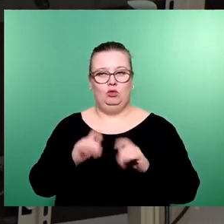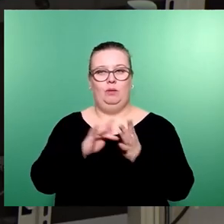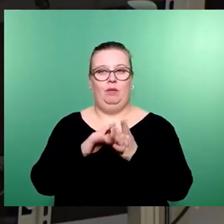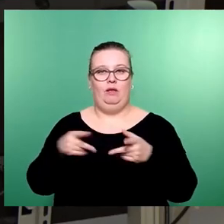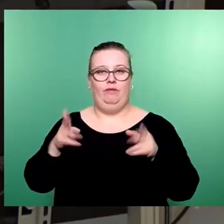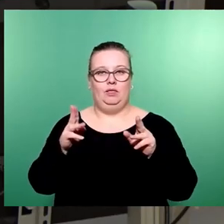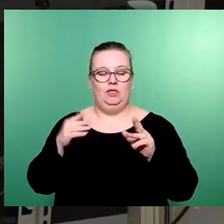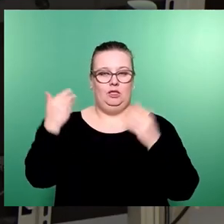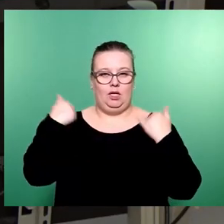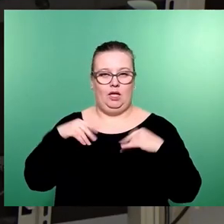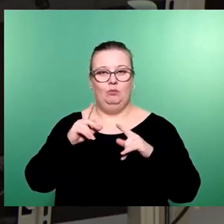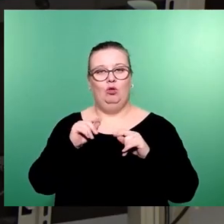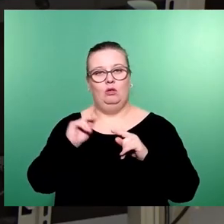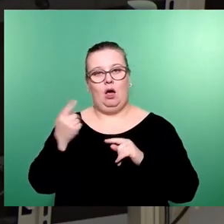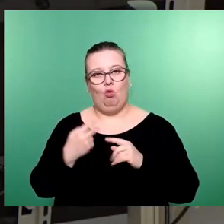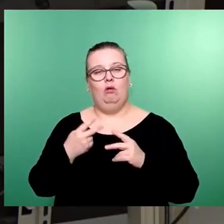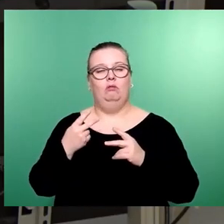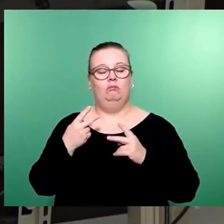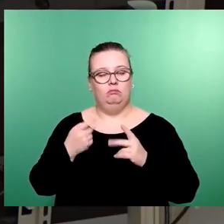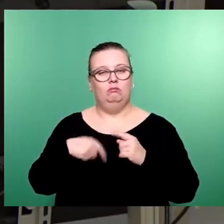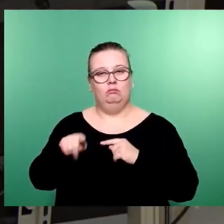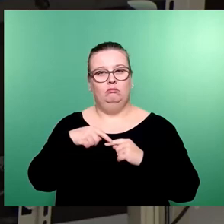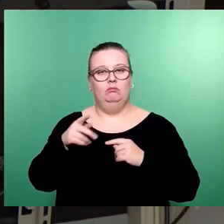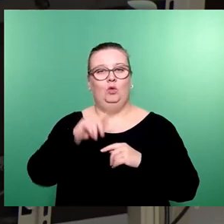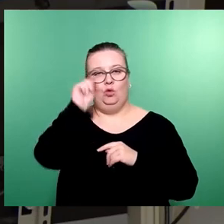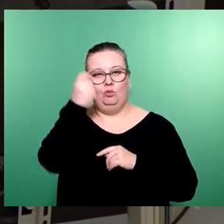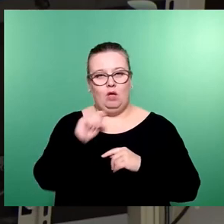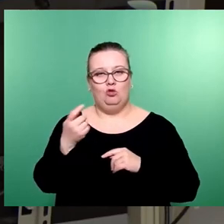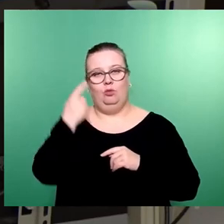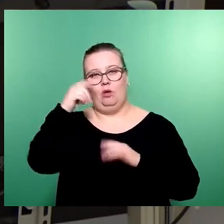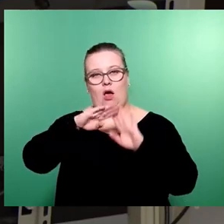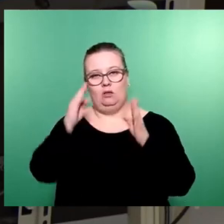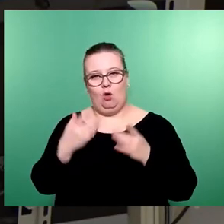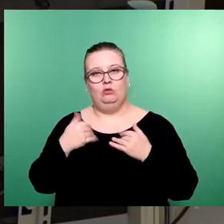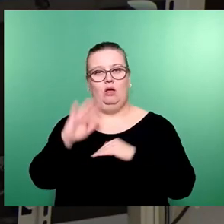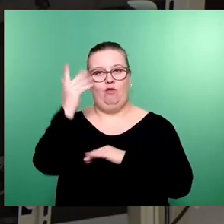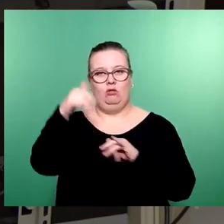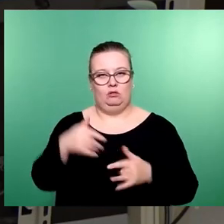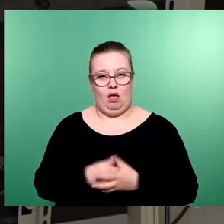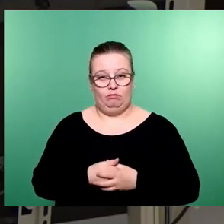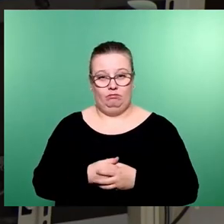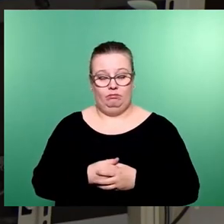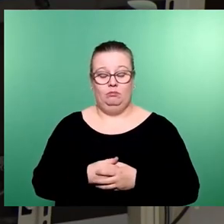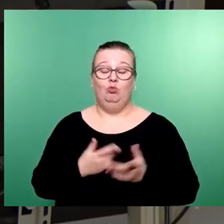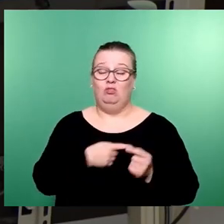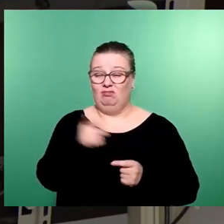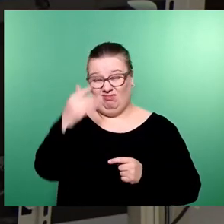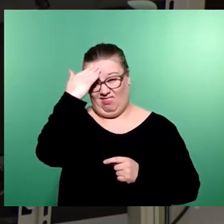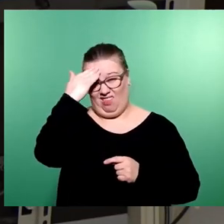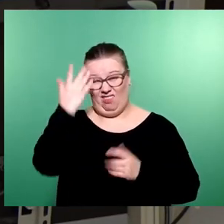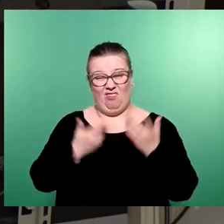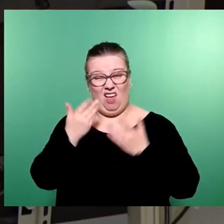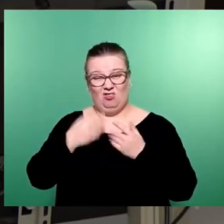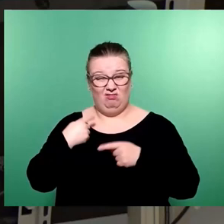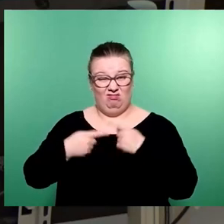hinterlegt, damit dort die dringende Anbindung und Umgehung des Gymnasiums und dem Rathaus Kotter endlich erfolgt. Jeder, der die Ecke kennt, wundert sich, dass es dort nicht